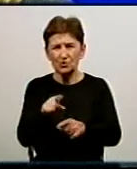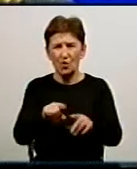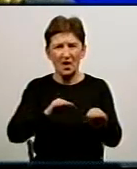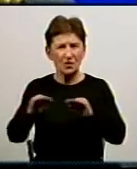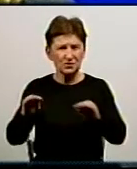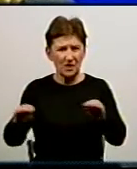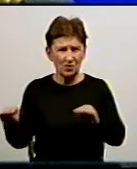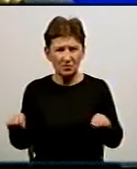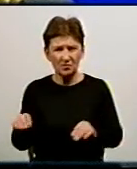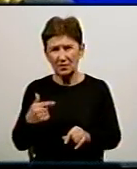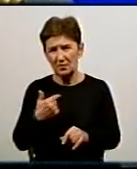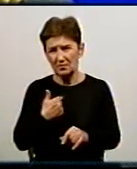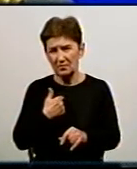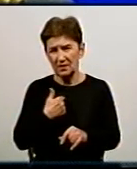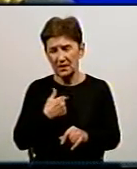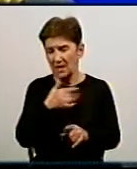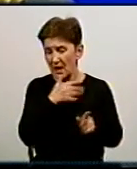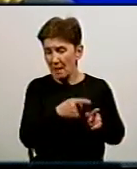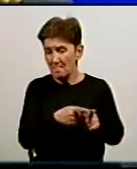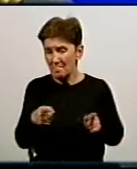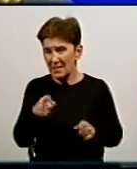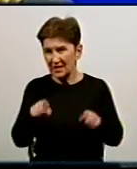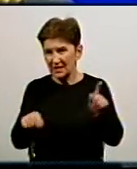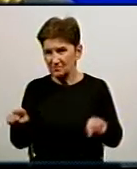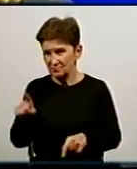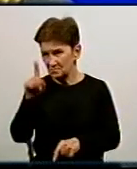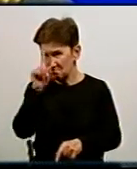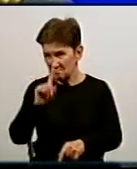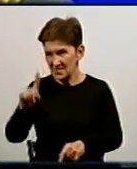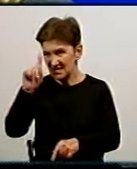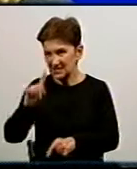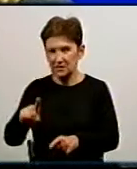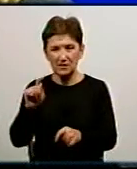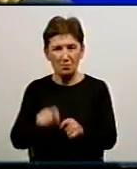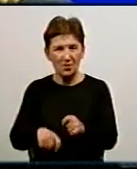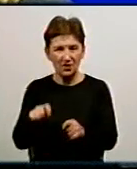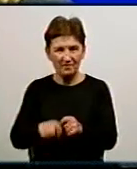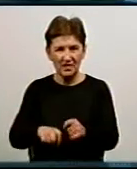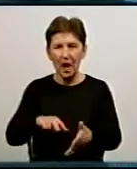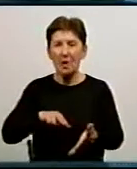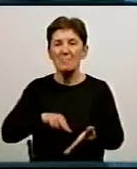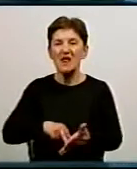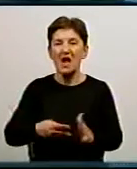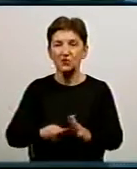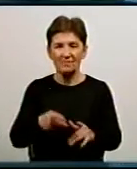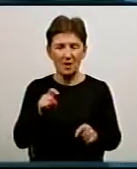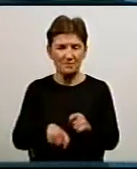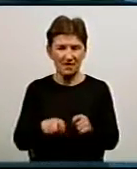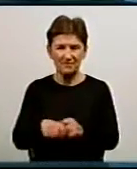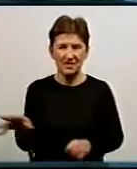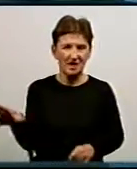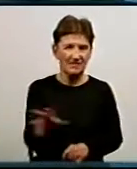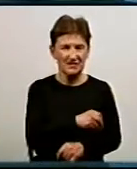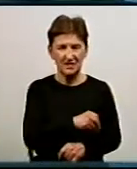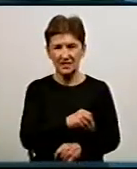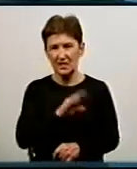арматура. Ми їх періодично перевіряємо, щомісяця проходить перевірка цих, планова перевірка цих всіх наших